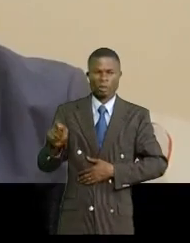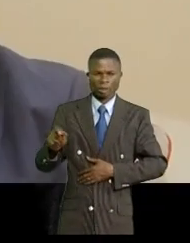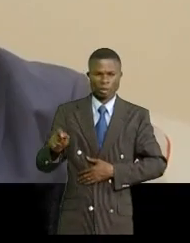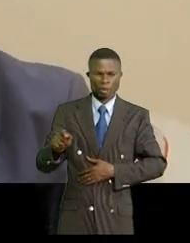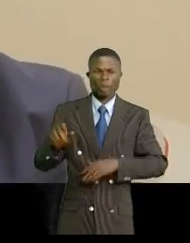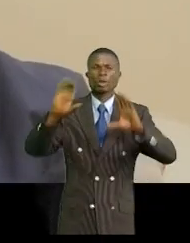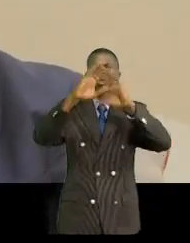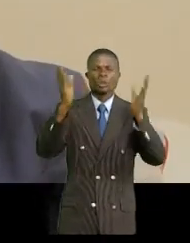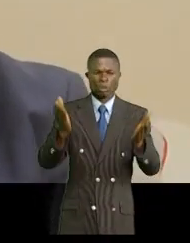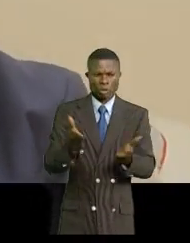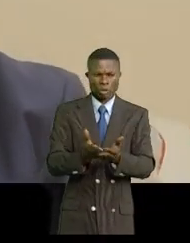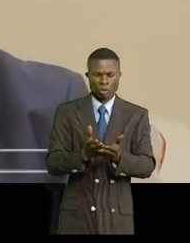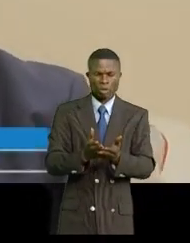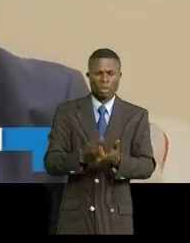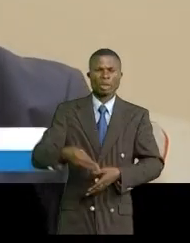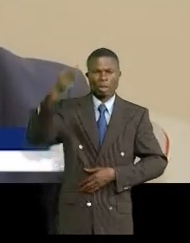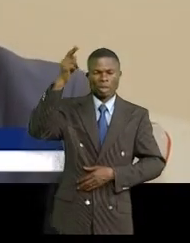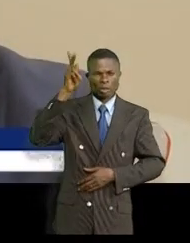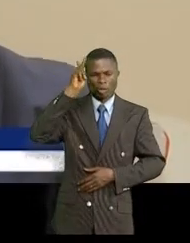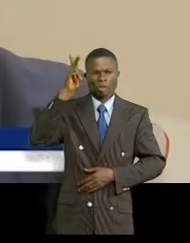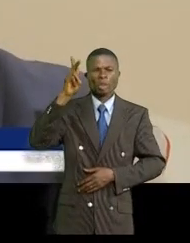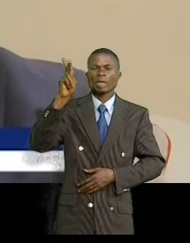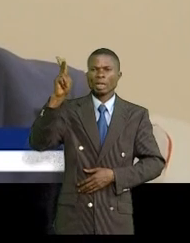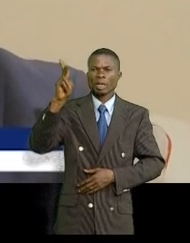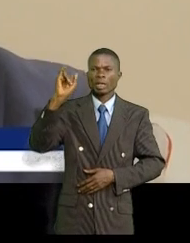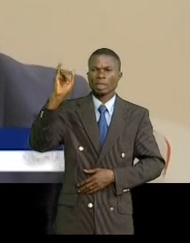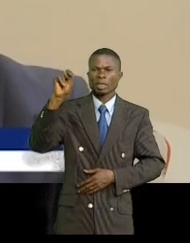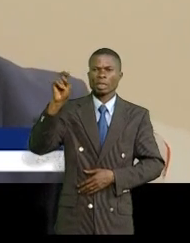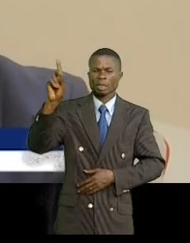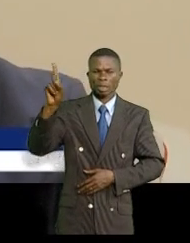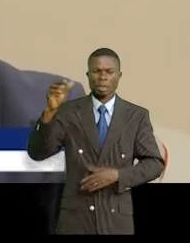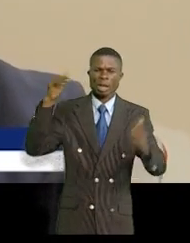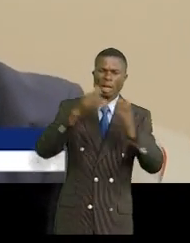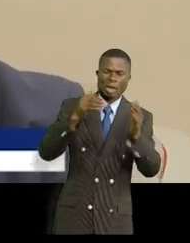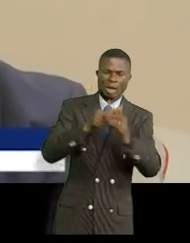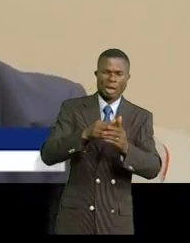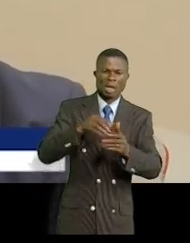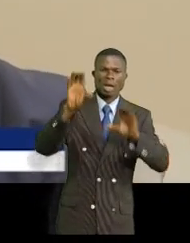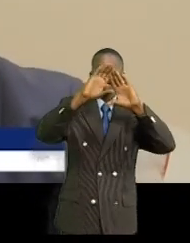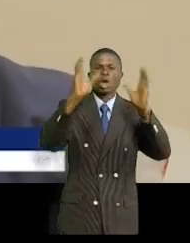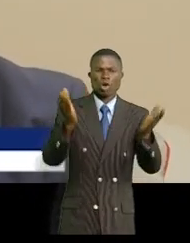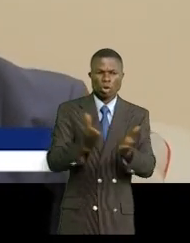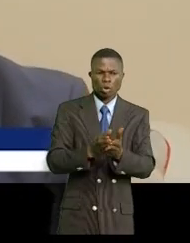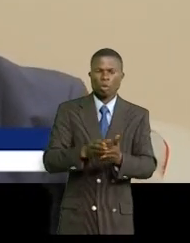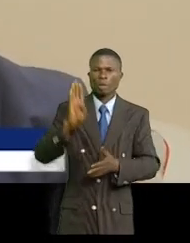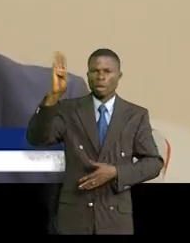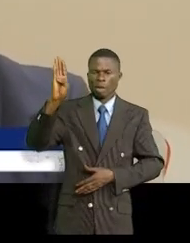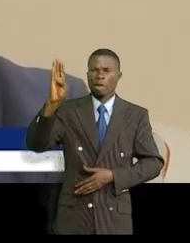la communauté de l'Omonkindo s'est attaquée à la communauté de Bokungu qui habite